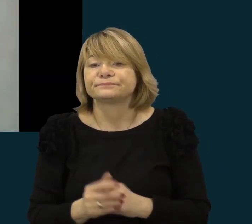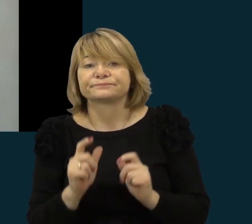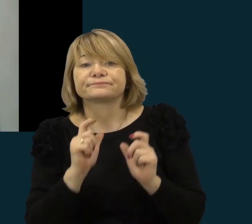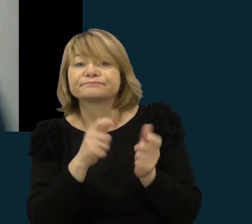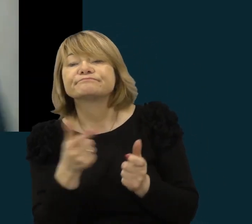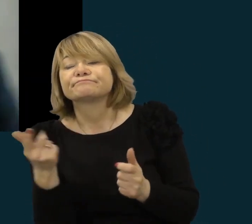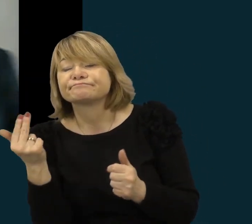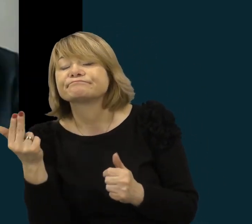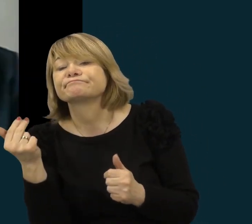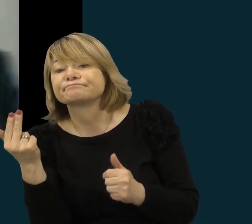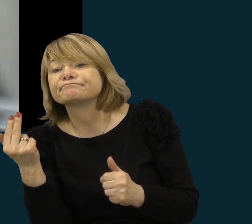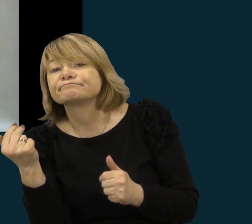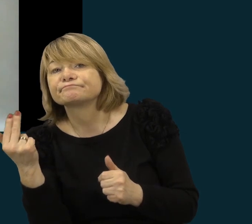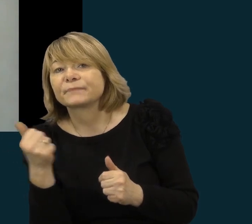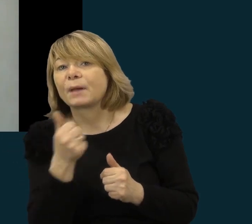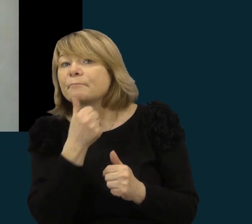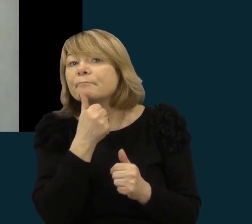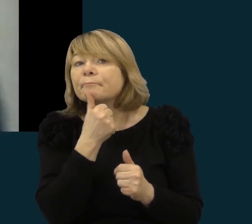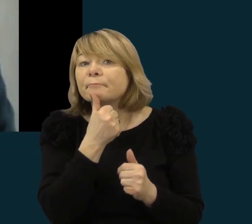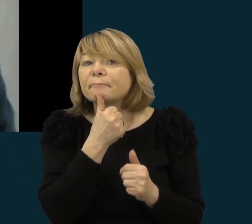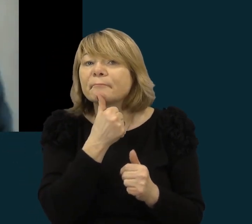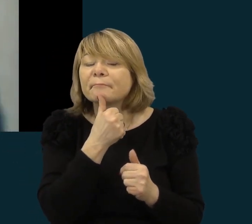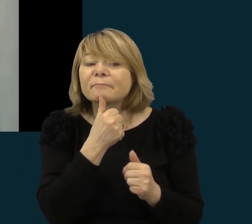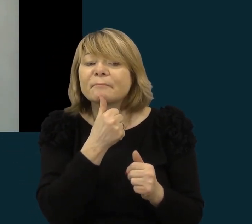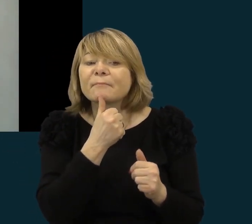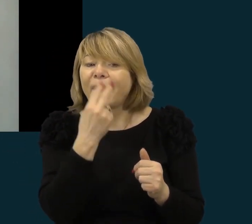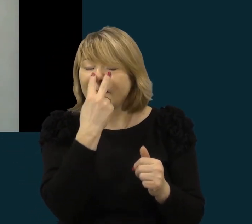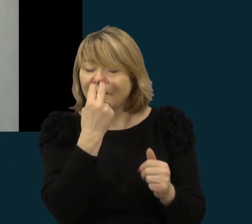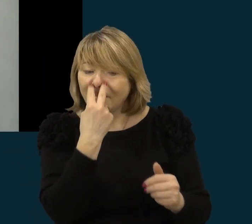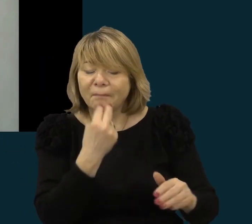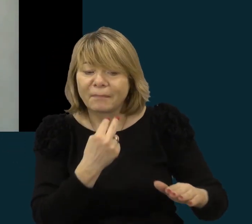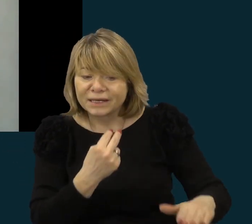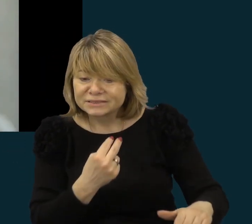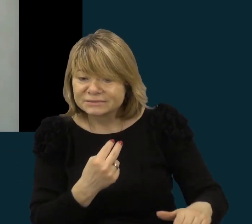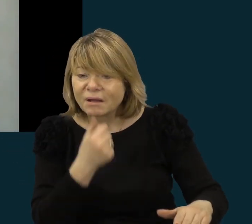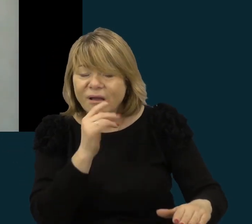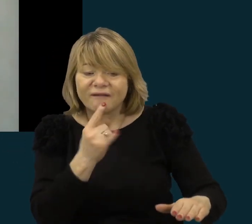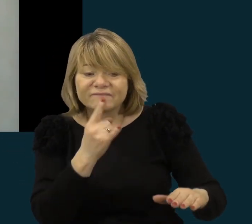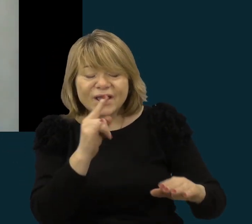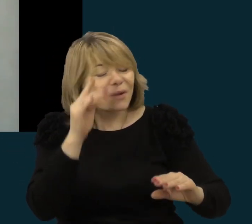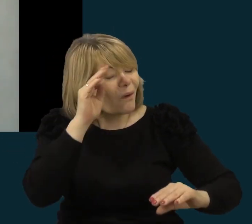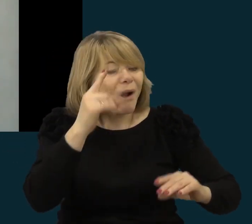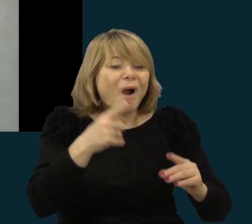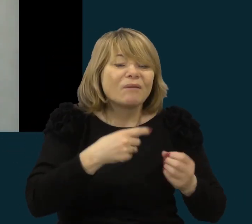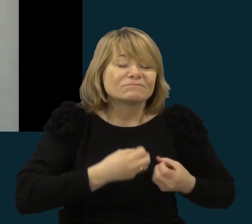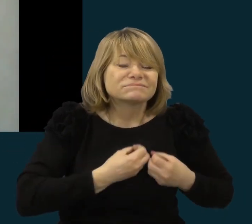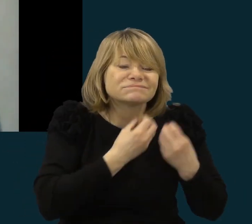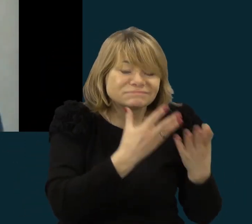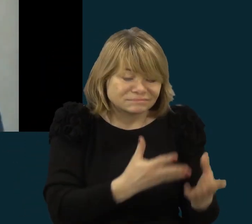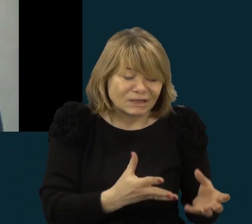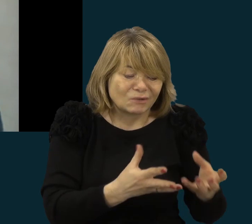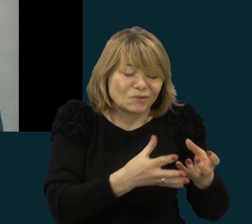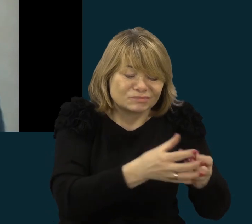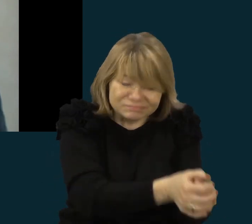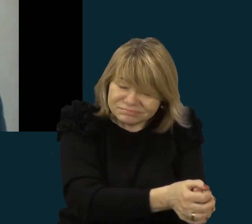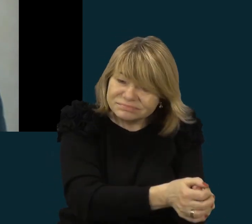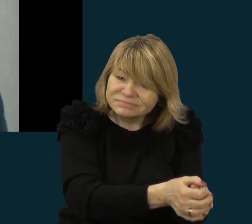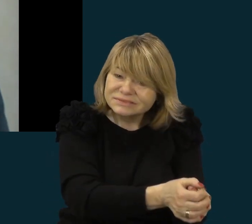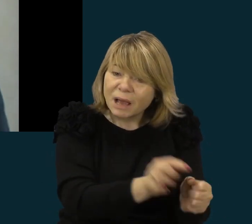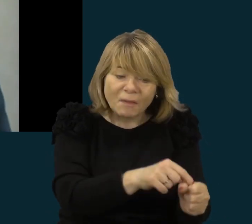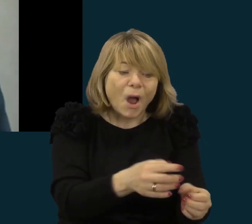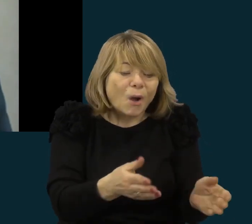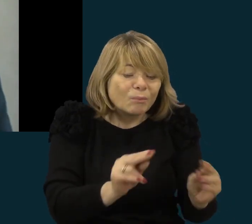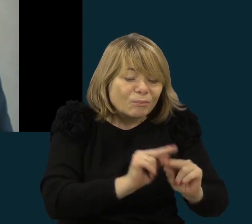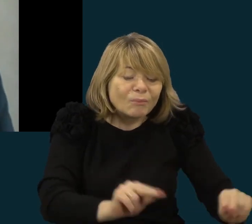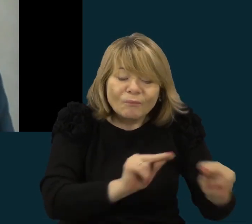žinokit, jeigu mes kaip jaunam mokykliniam amžiui užgneušim vaiko kūrybiškumą, sakykim, neugdydami